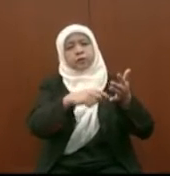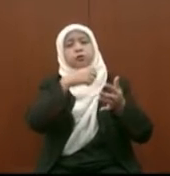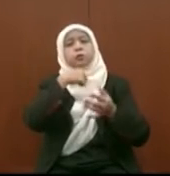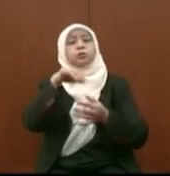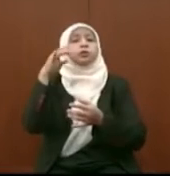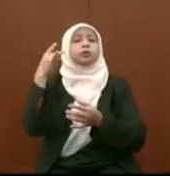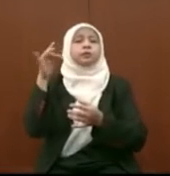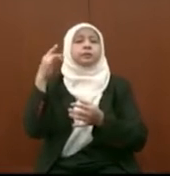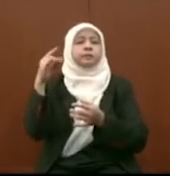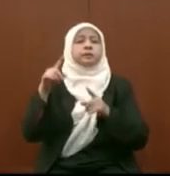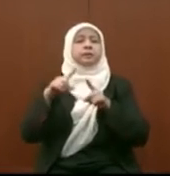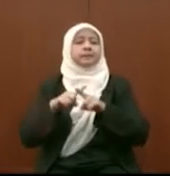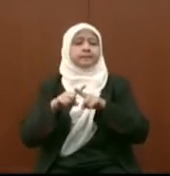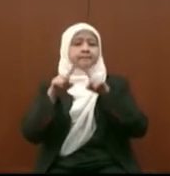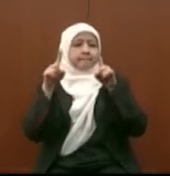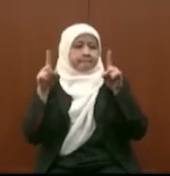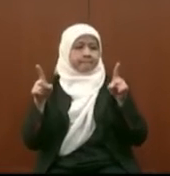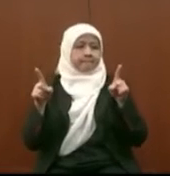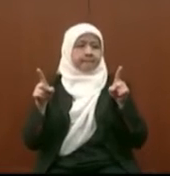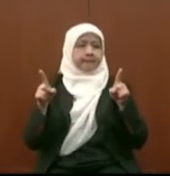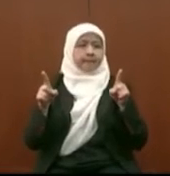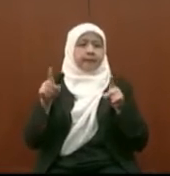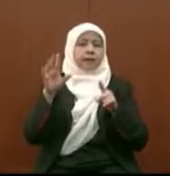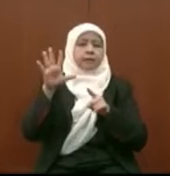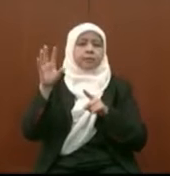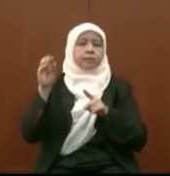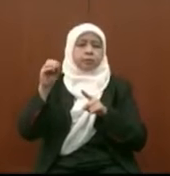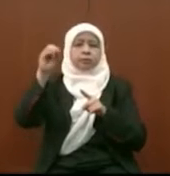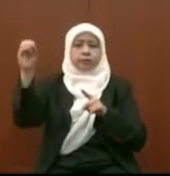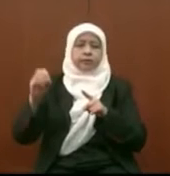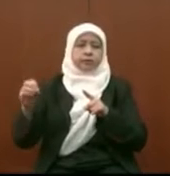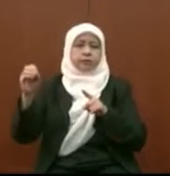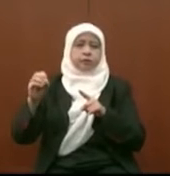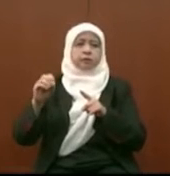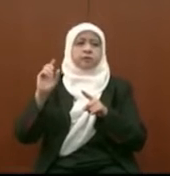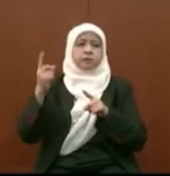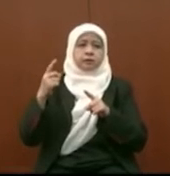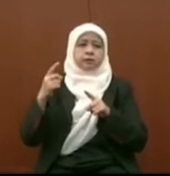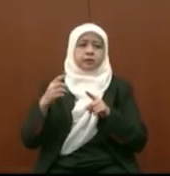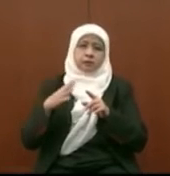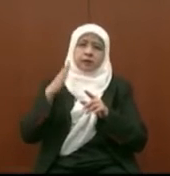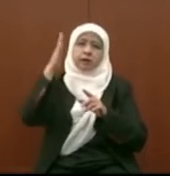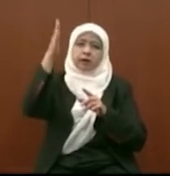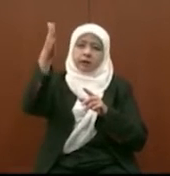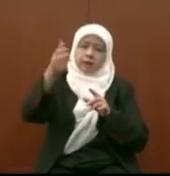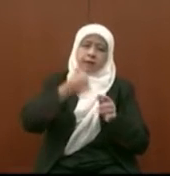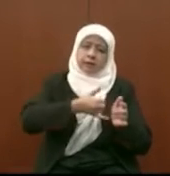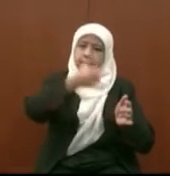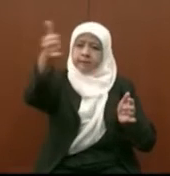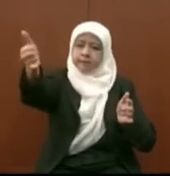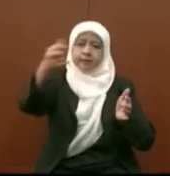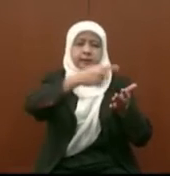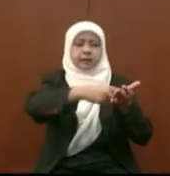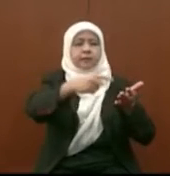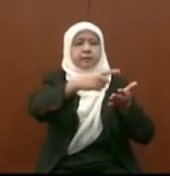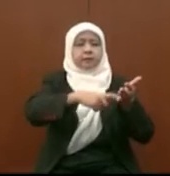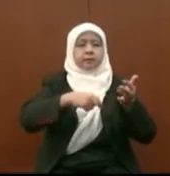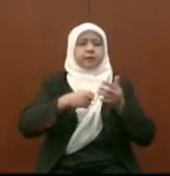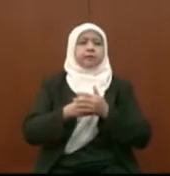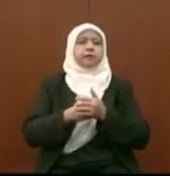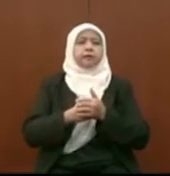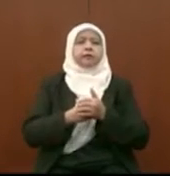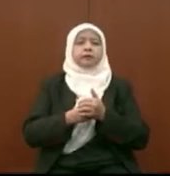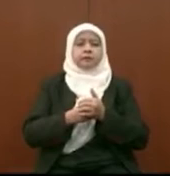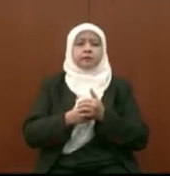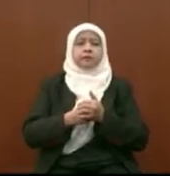perlu tetapi 50% sahaja yang kata akan keluar mengundi daripada bilangan tadi manakala 36